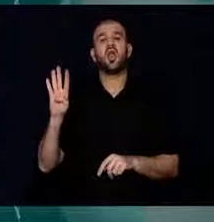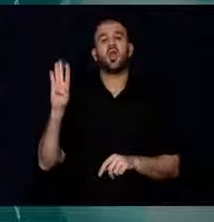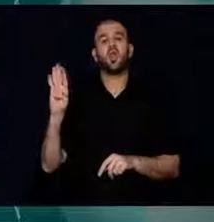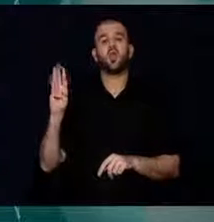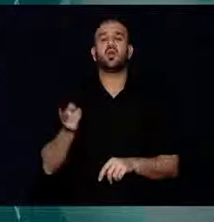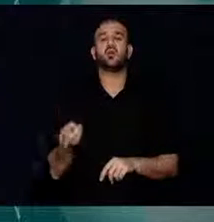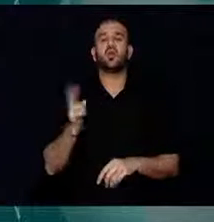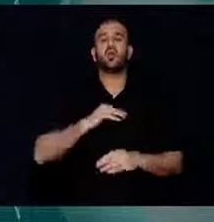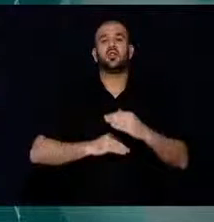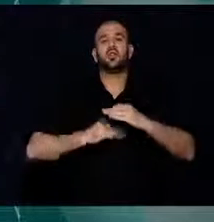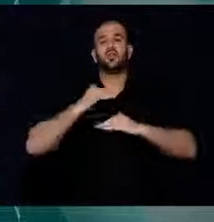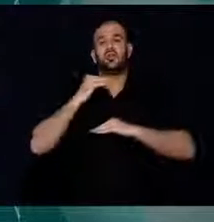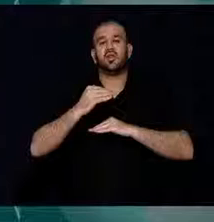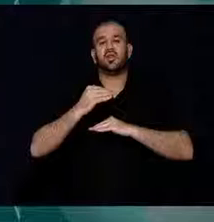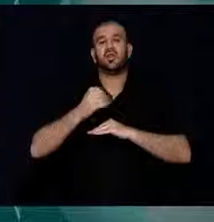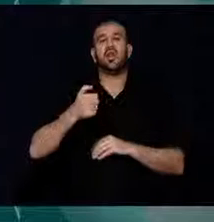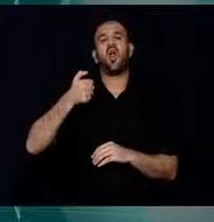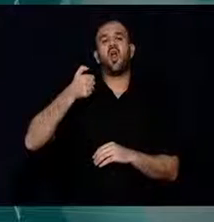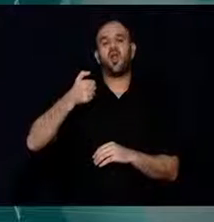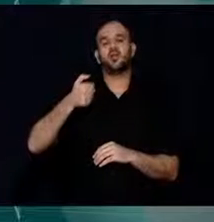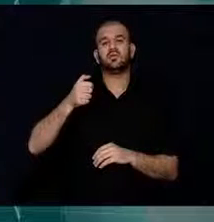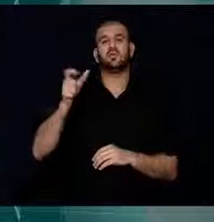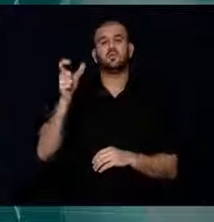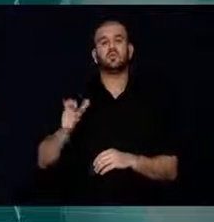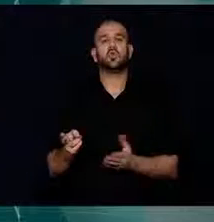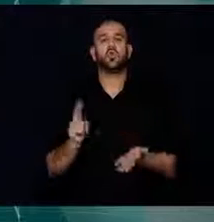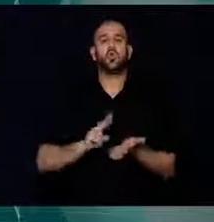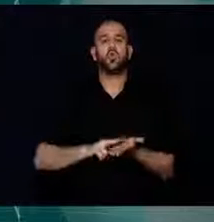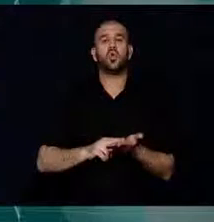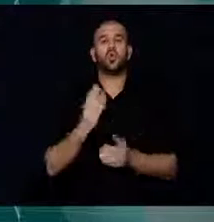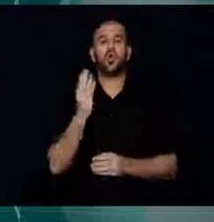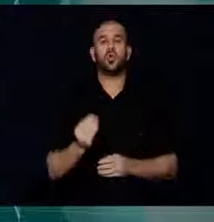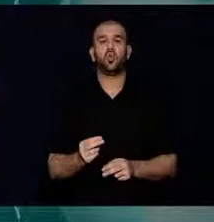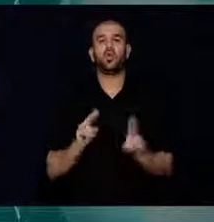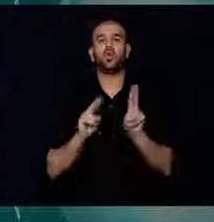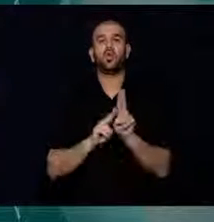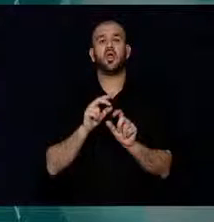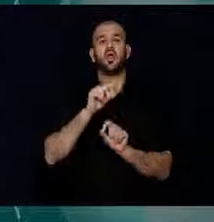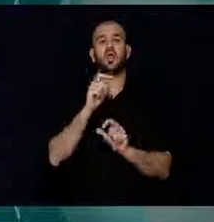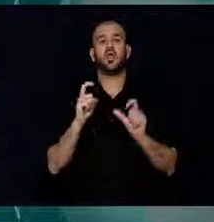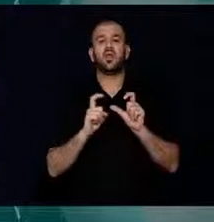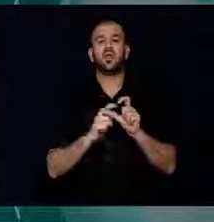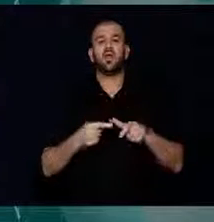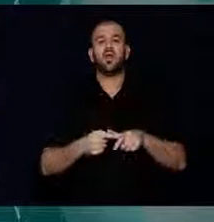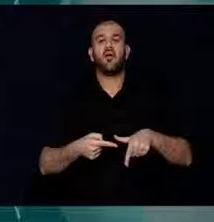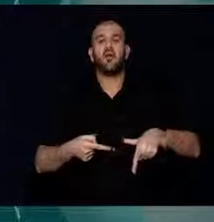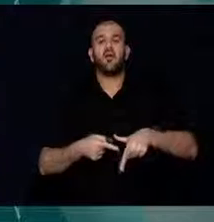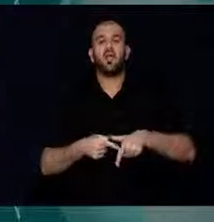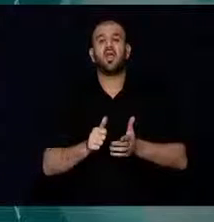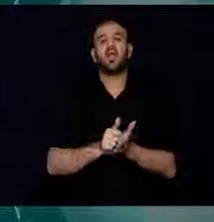Sami Özuslu'nun moderatörlüğünü yaptığı panelde, Demokrasi Şehitlerinin